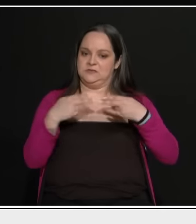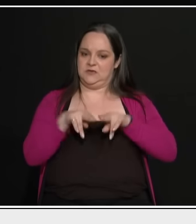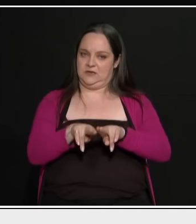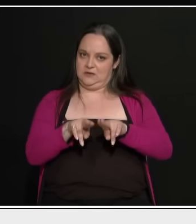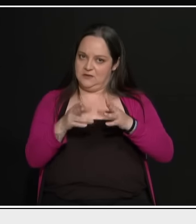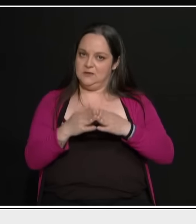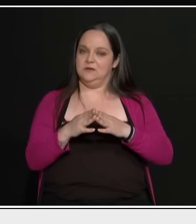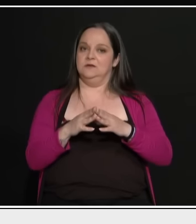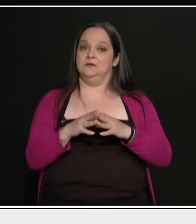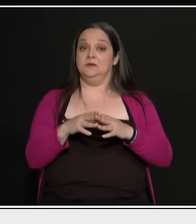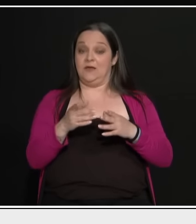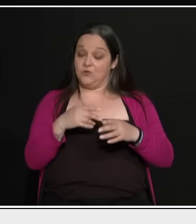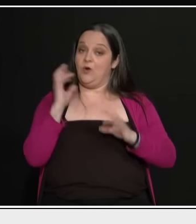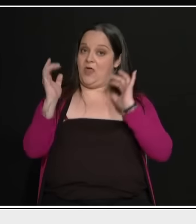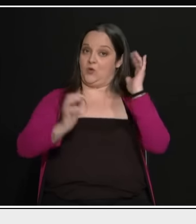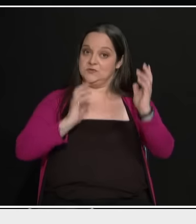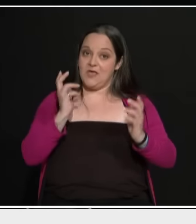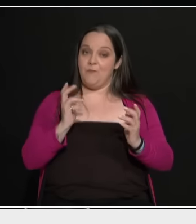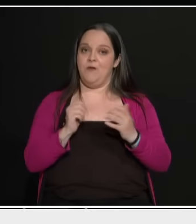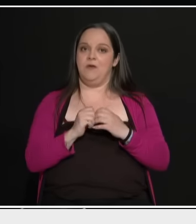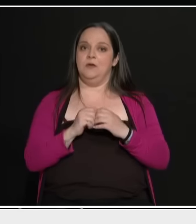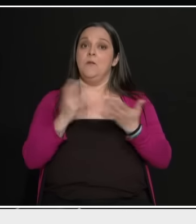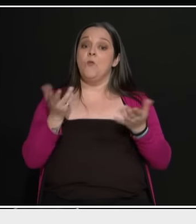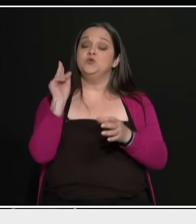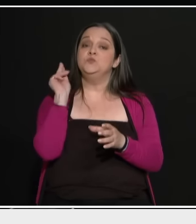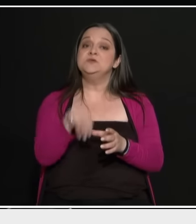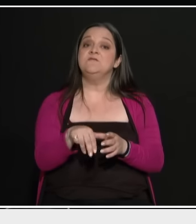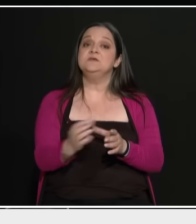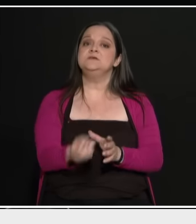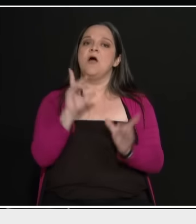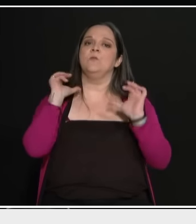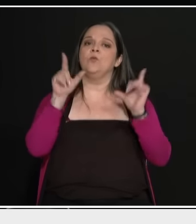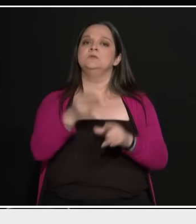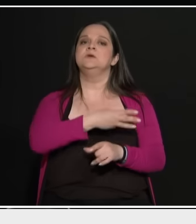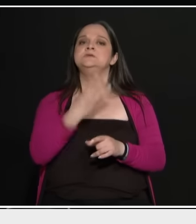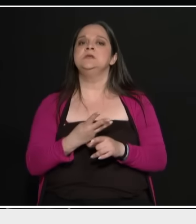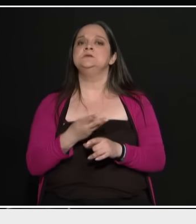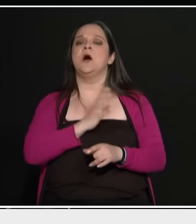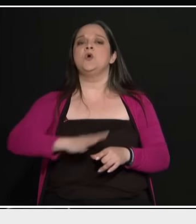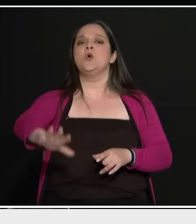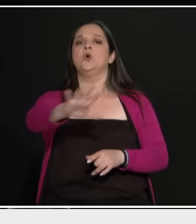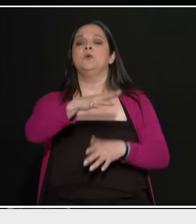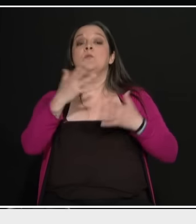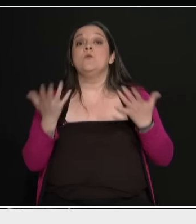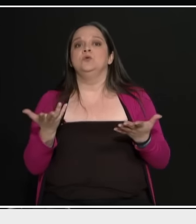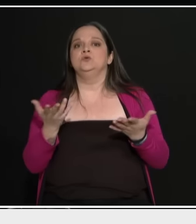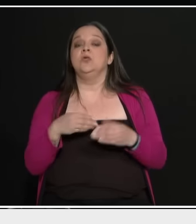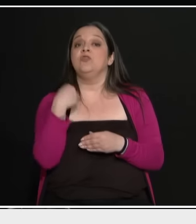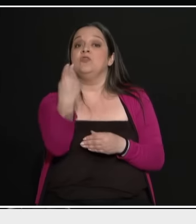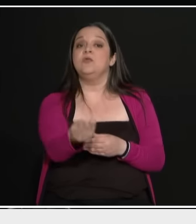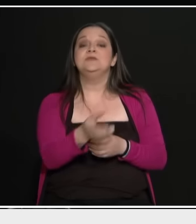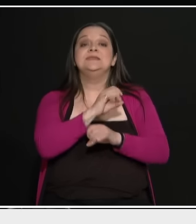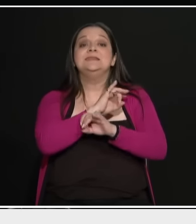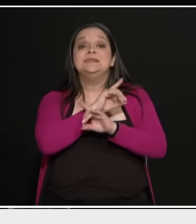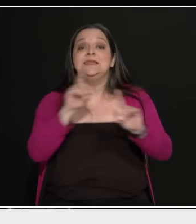Και πρέπει να αντιλώσει ο εργαριασμός. Πώς ψηφίζει η Νέα Δημοκρατία και ΣΥΡΙΖΑ ο κόσμος. Τι του έκανε ο ΣΥΡΙΖΑ, τι του